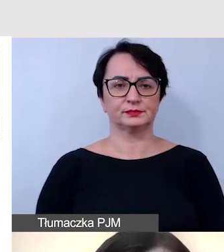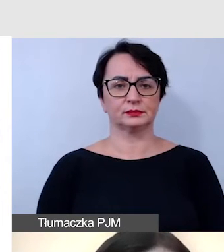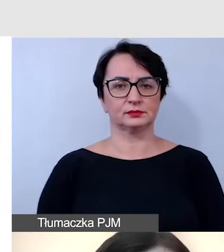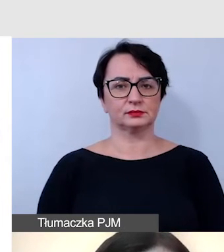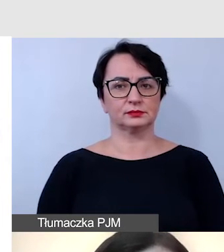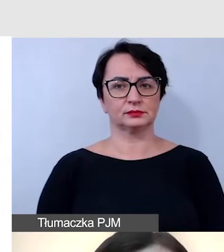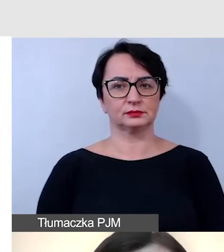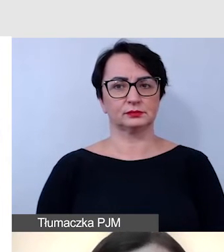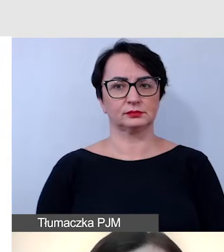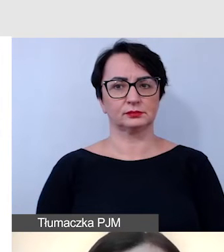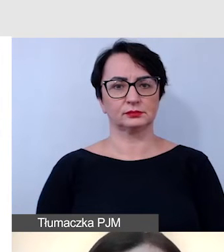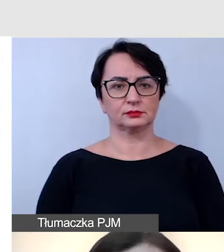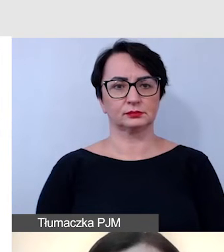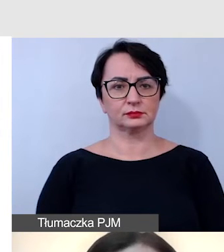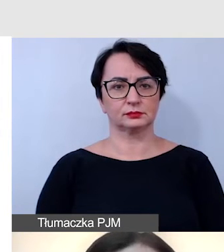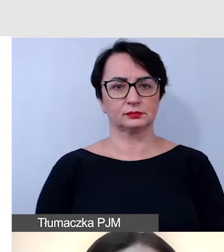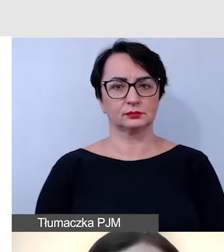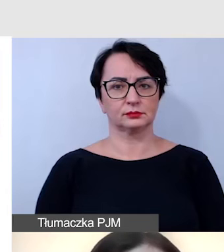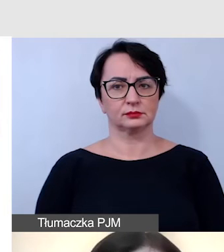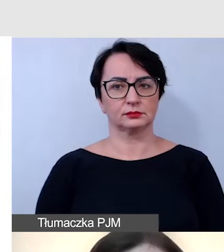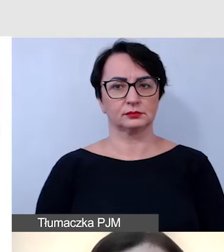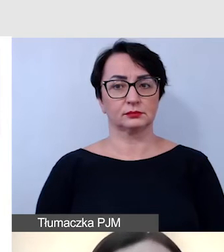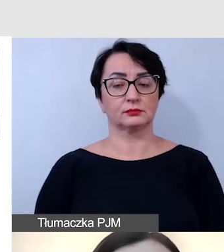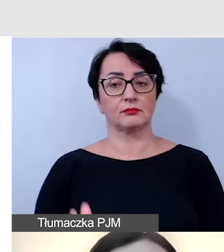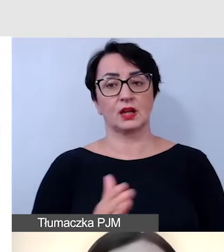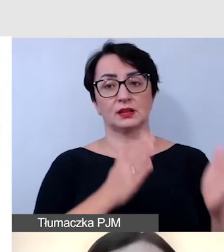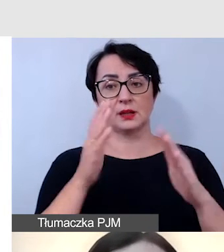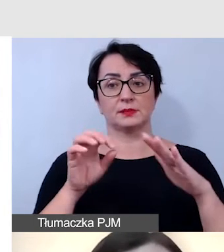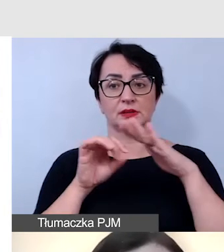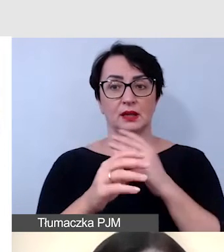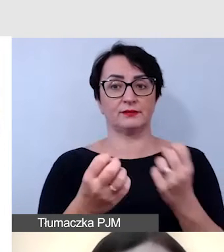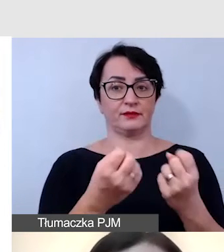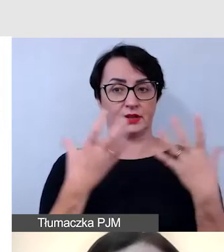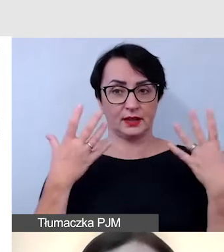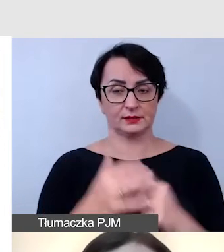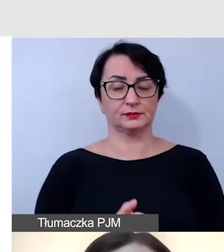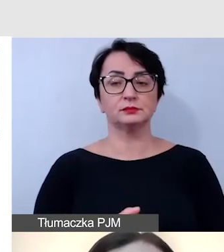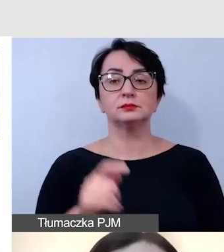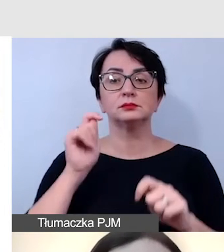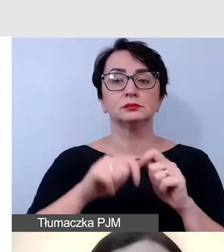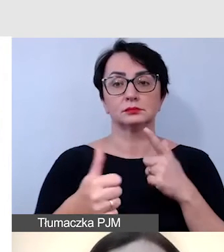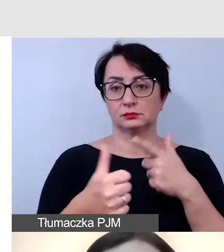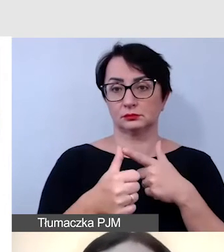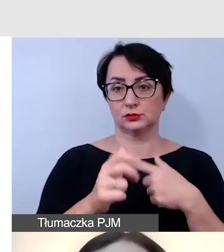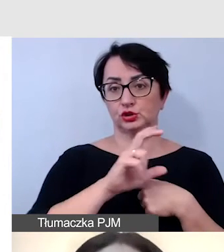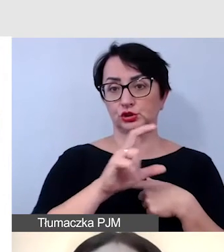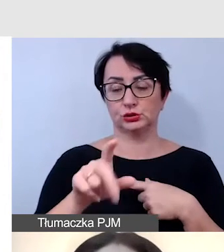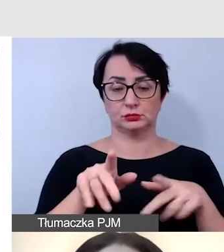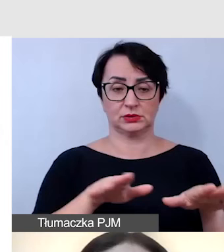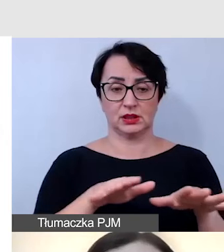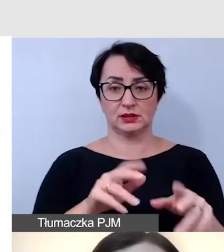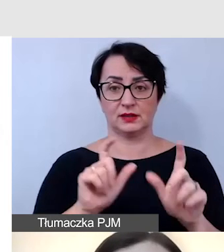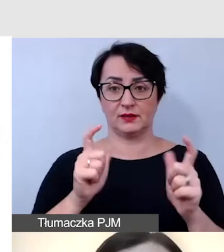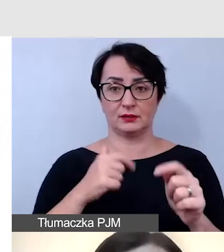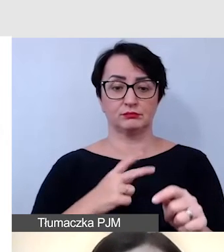dokładnie znaczy? Dowiemy się z następnego slajdu. Sprawdzamy przede wszystkim, czy do miejsca wydarzenia możemy